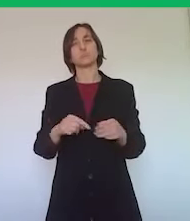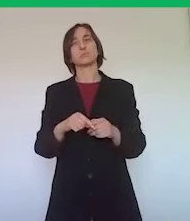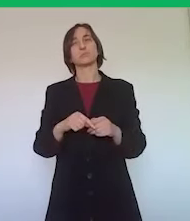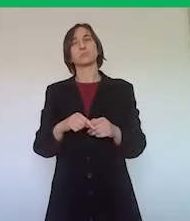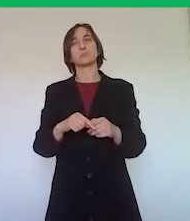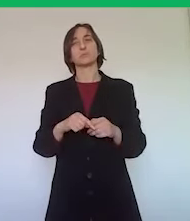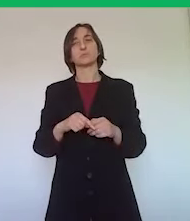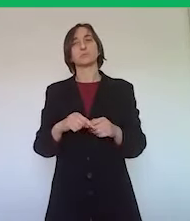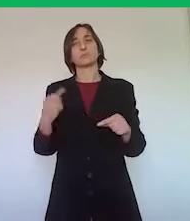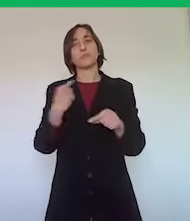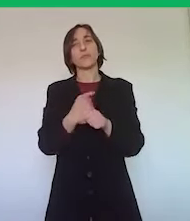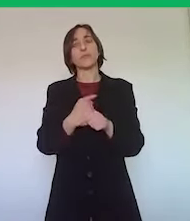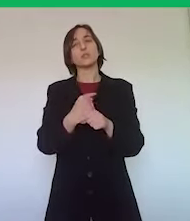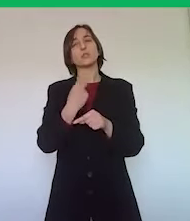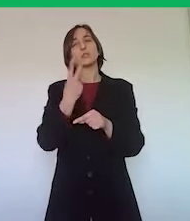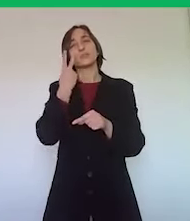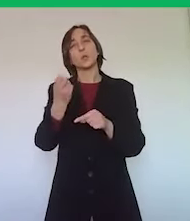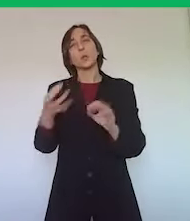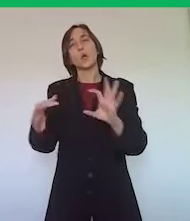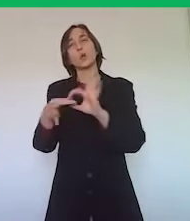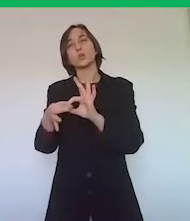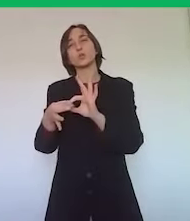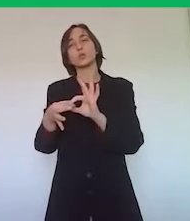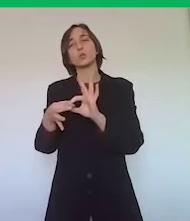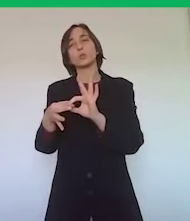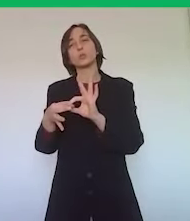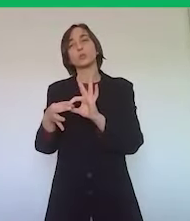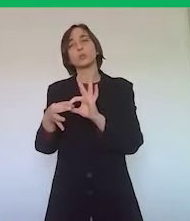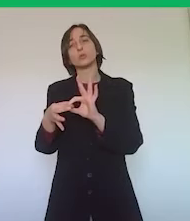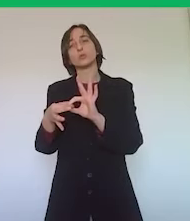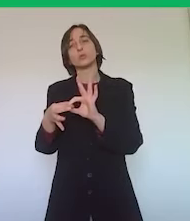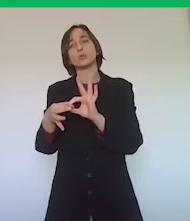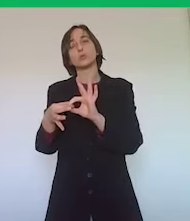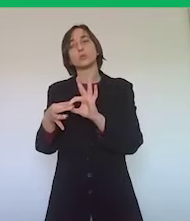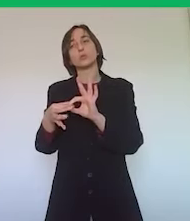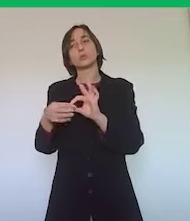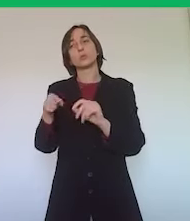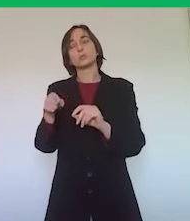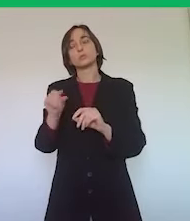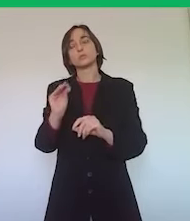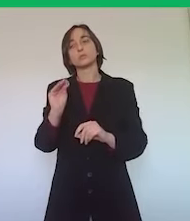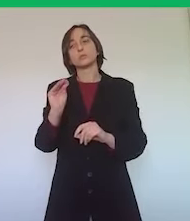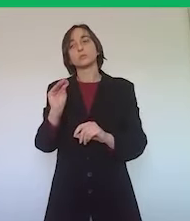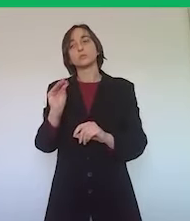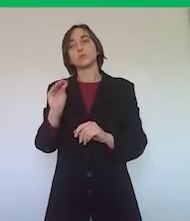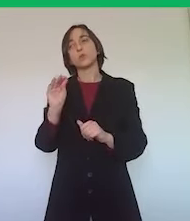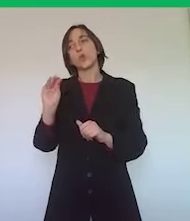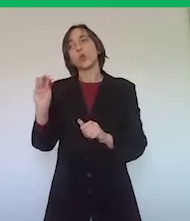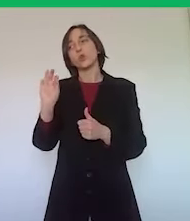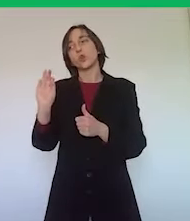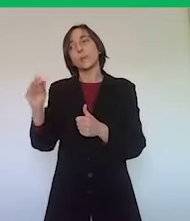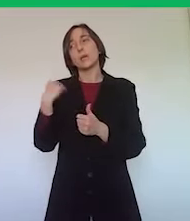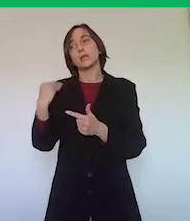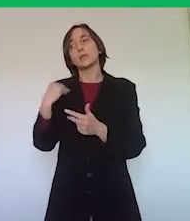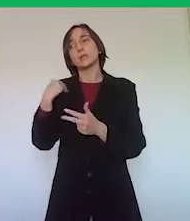Per quanto riguarda invece altre domande più specifiche, più di dettaglio che